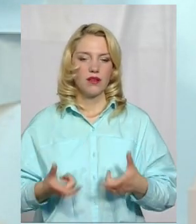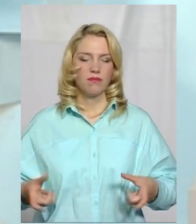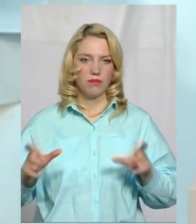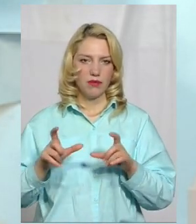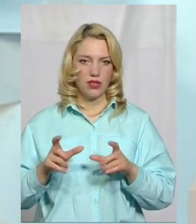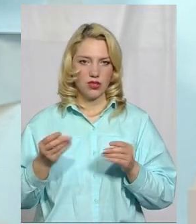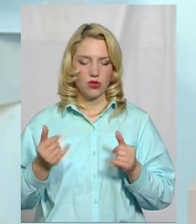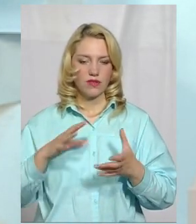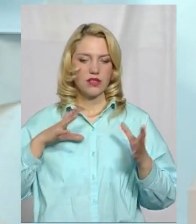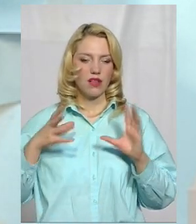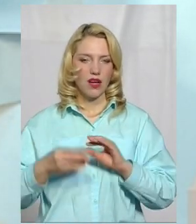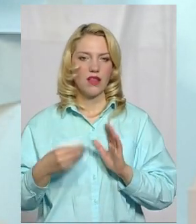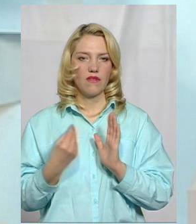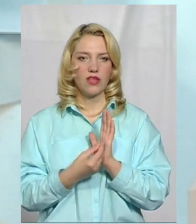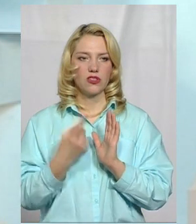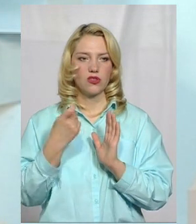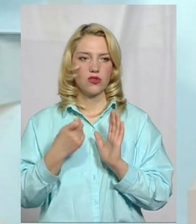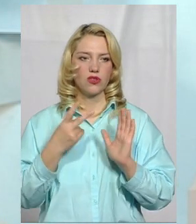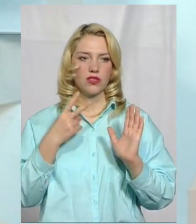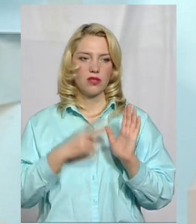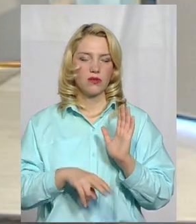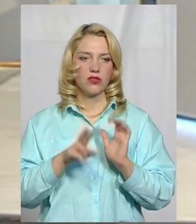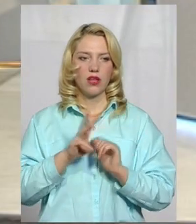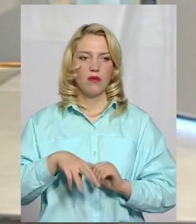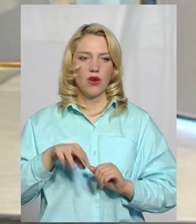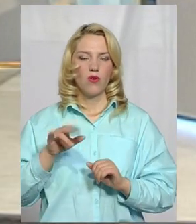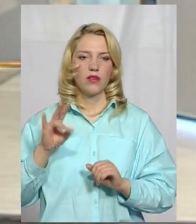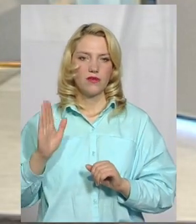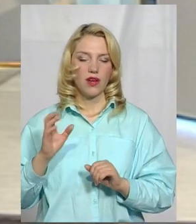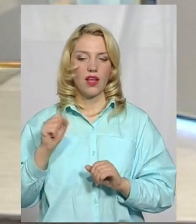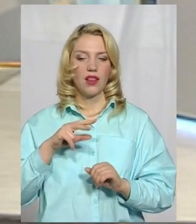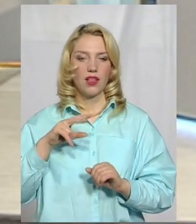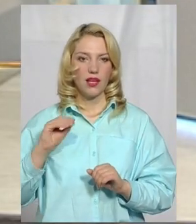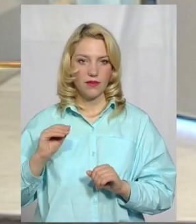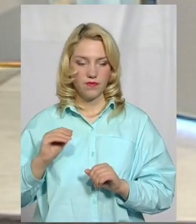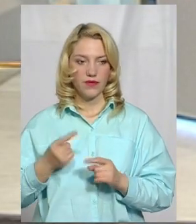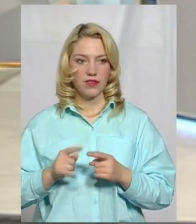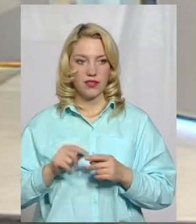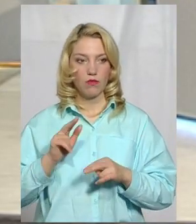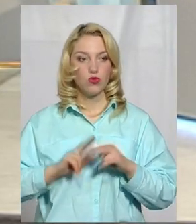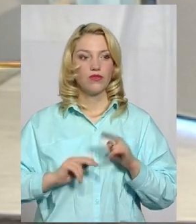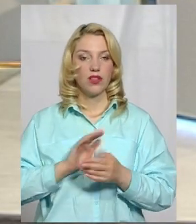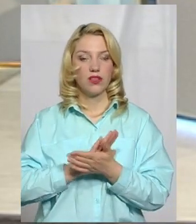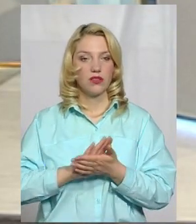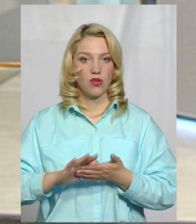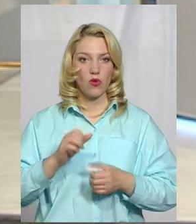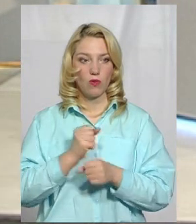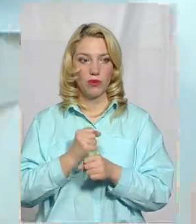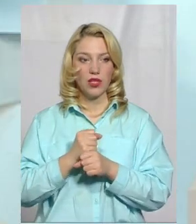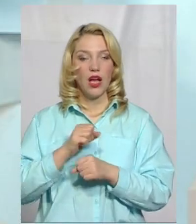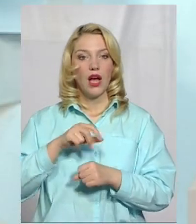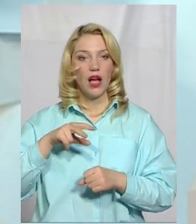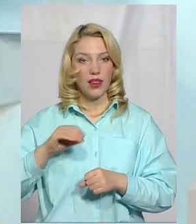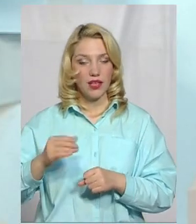більше, тому що загальна вартість становить 170 мільйонів. Це будівельних робіт? саме будівельних робіт.